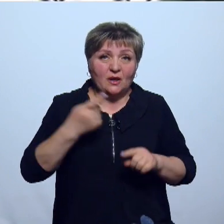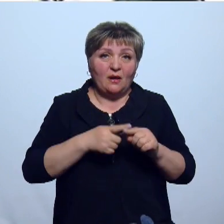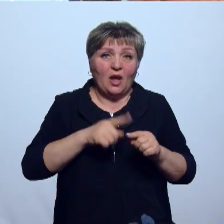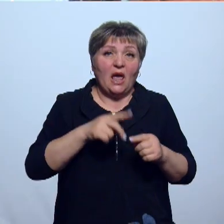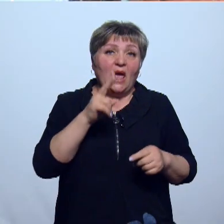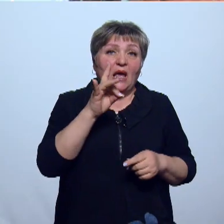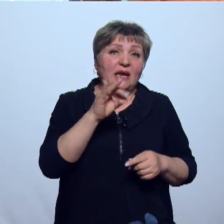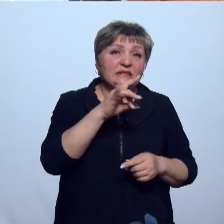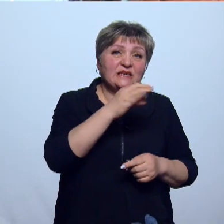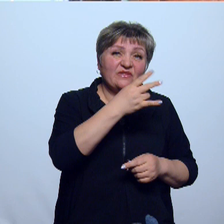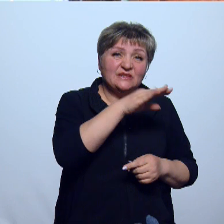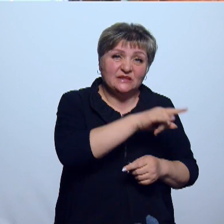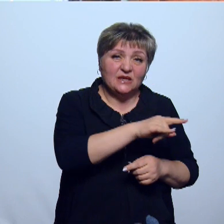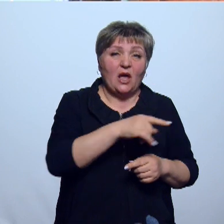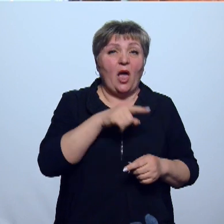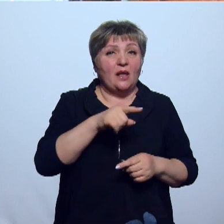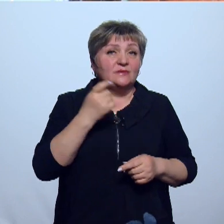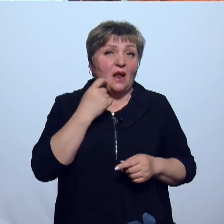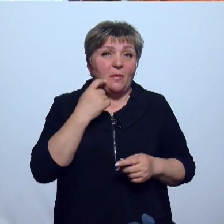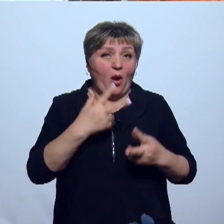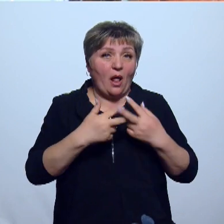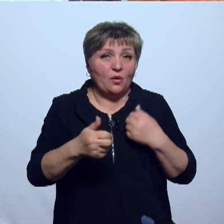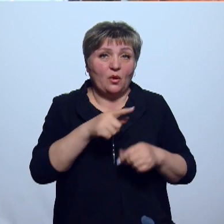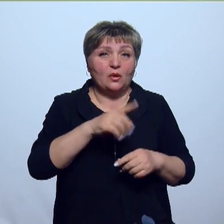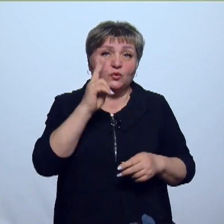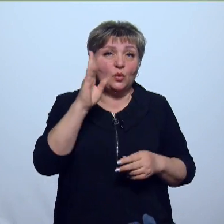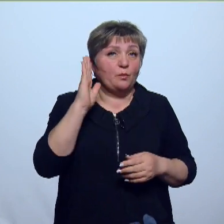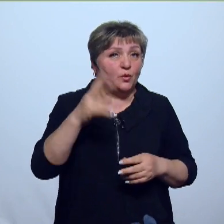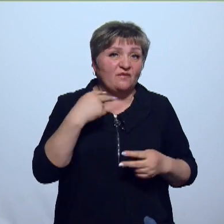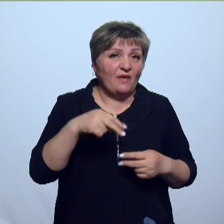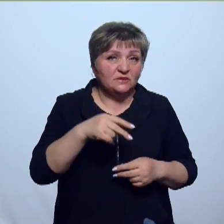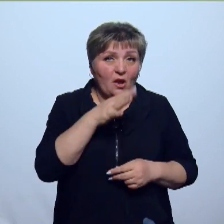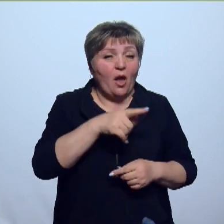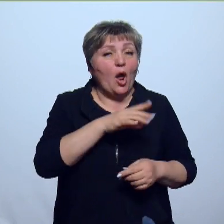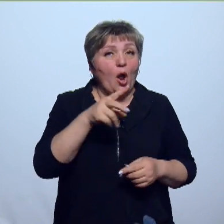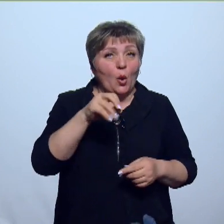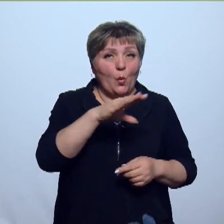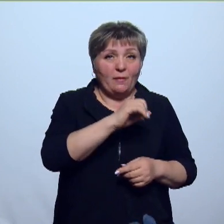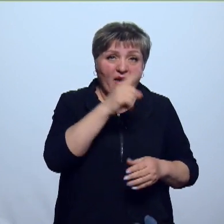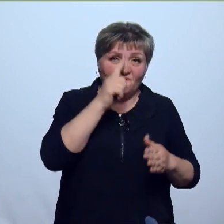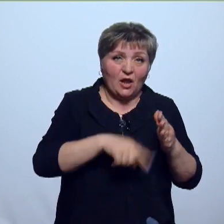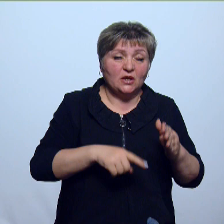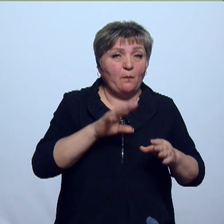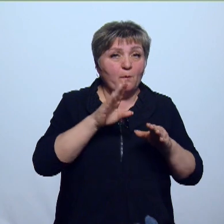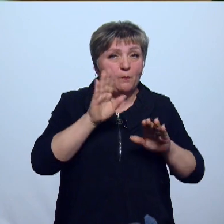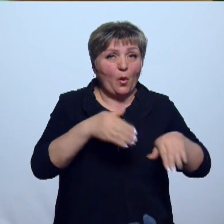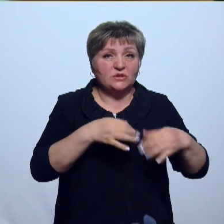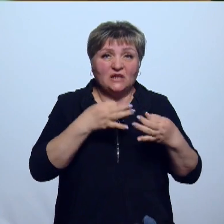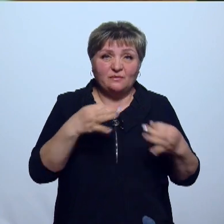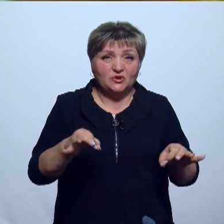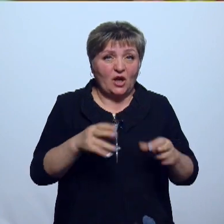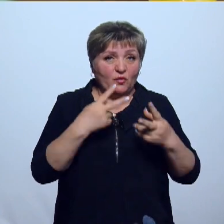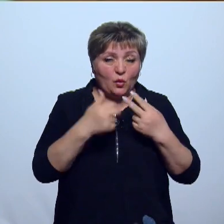отбывают свой срок в Сарапульской колонии. Некоторые проведут здесь 20 лет. Люба верит, что после освобождения в тюрьму уже не вернется.